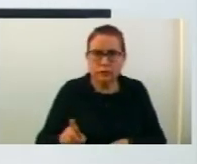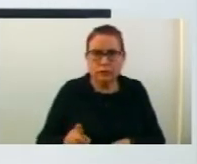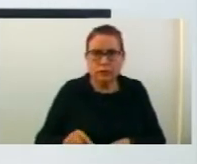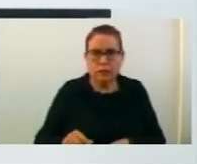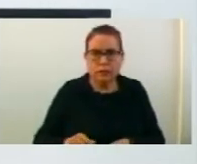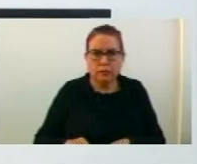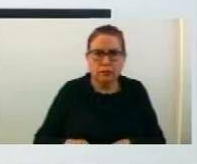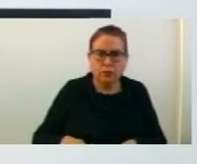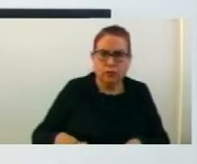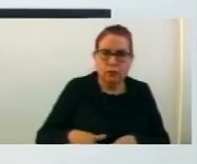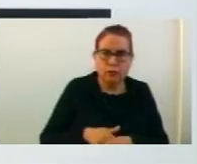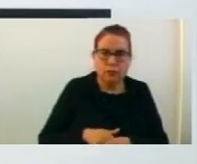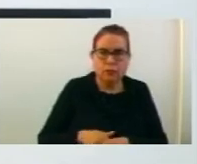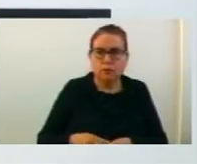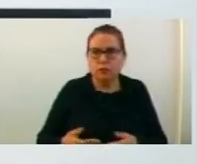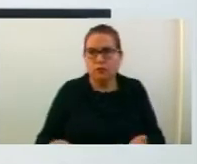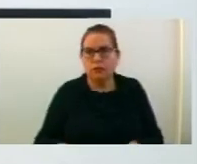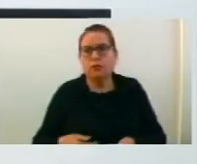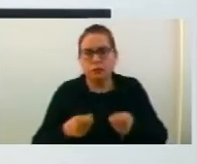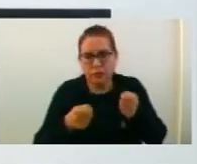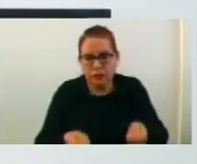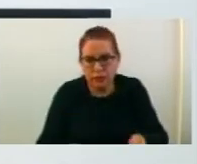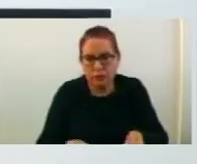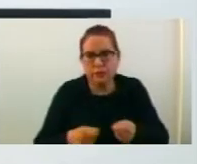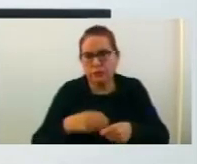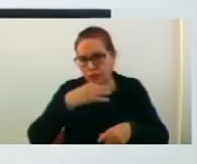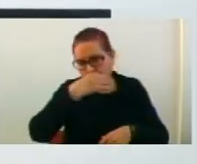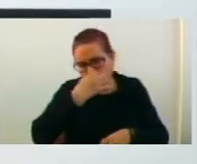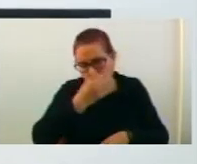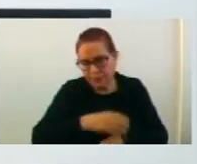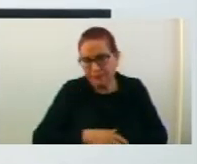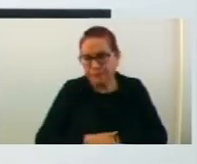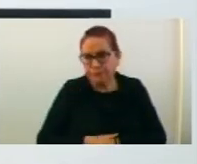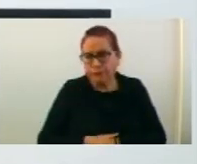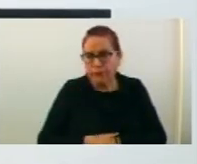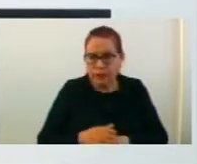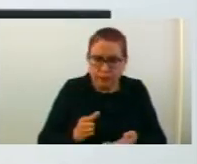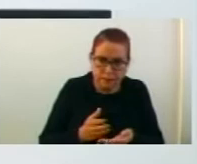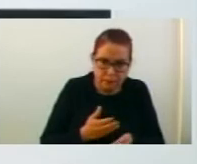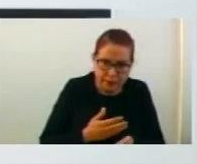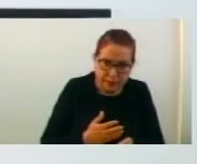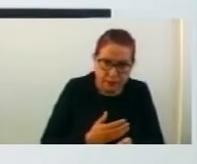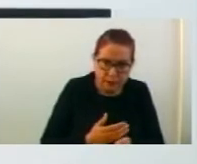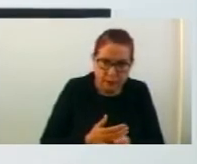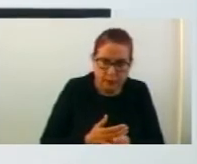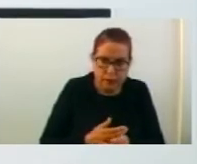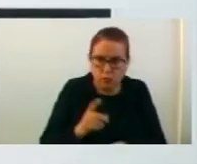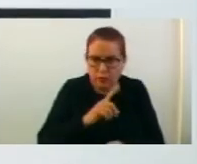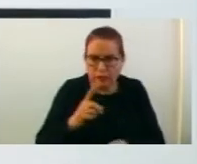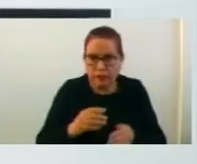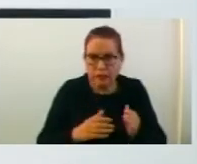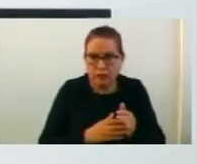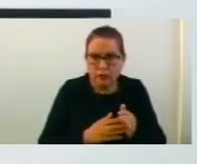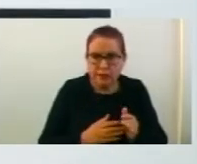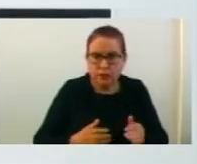е член, да влезат онлайн и да му достават потребна информација. Библиотеката работи тоа што не треба, што не